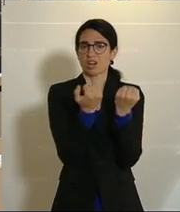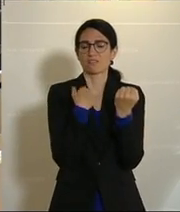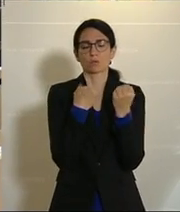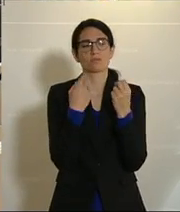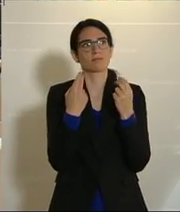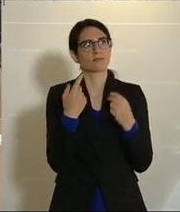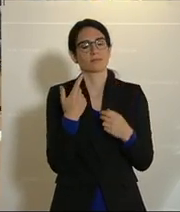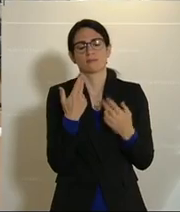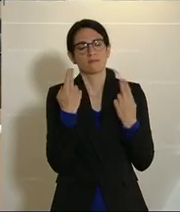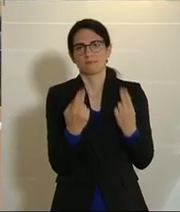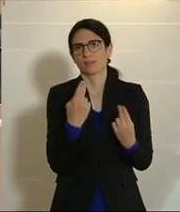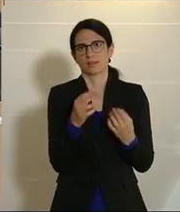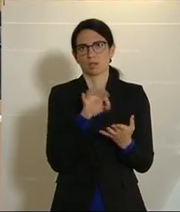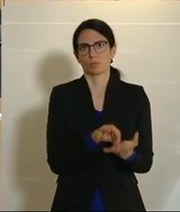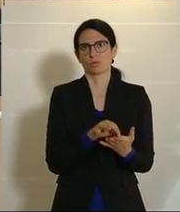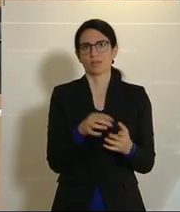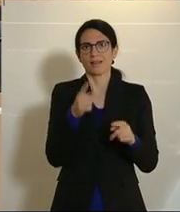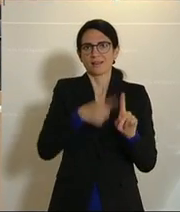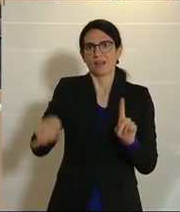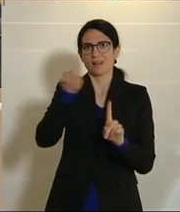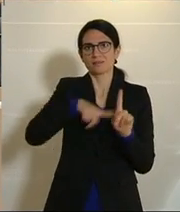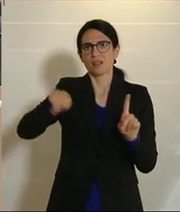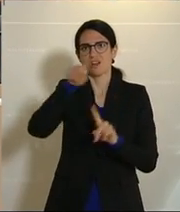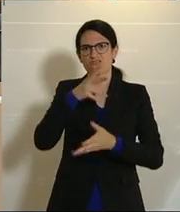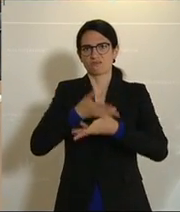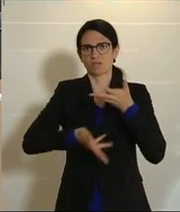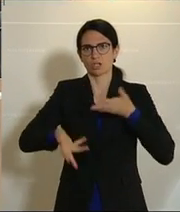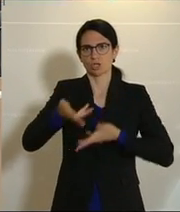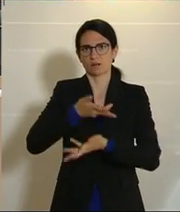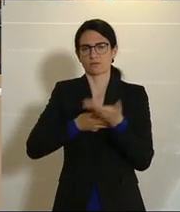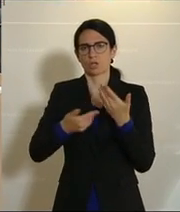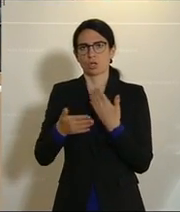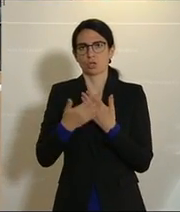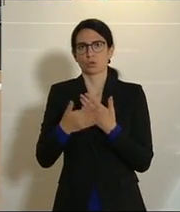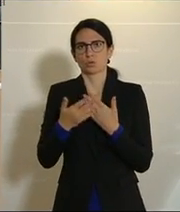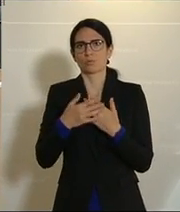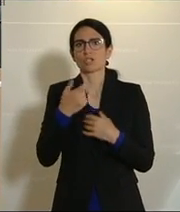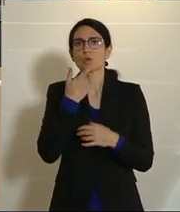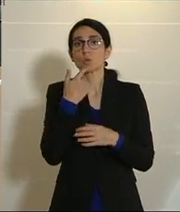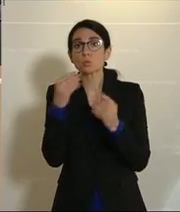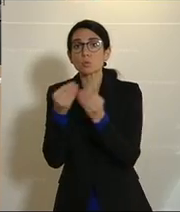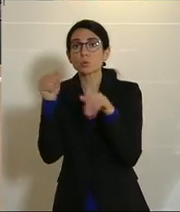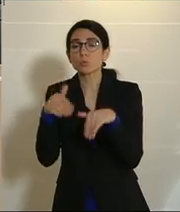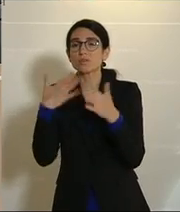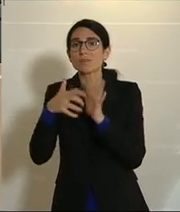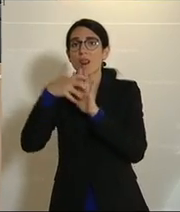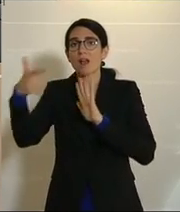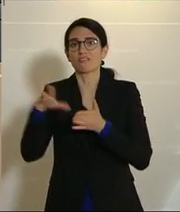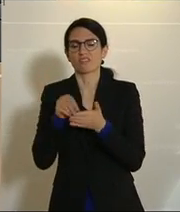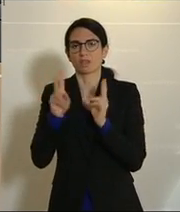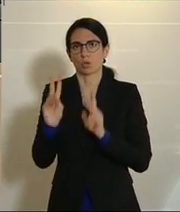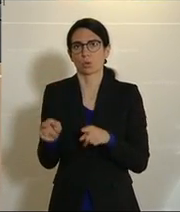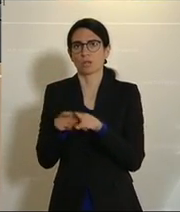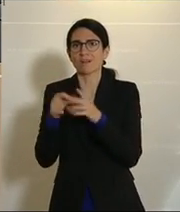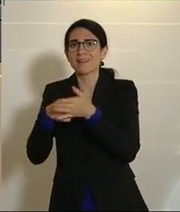Der zweite wichtige Hebel ist das Thema Kreislaufwirtschaft, längere Nutzungsdauer von Konsumgütern, Reparaturfähigkeit,